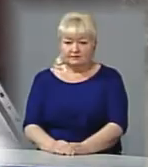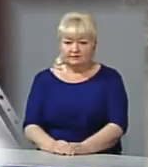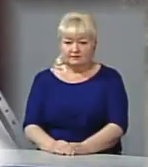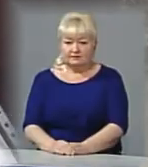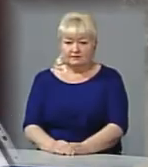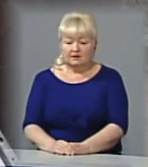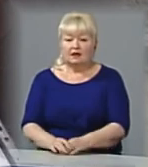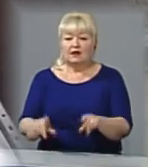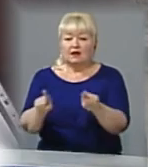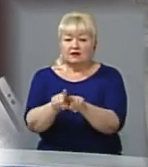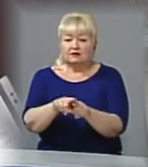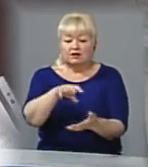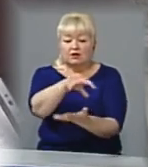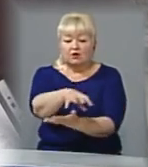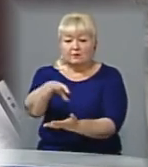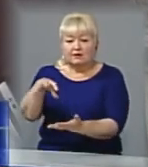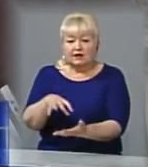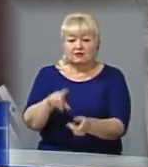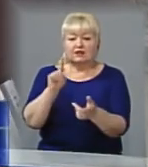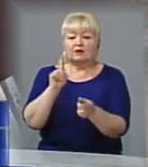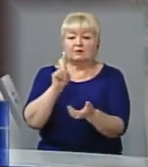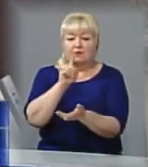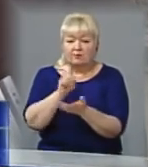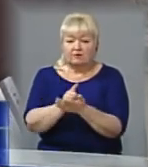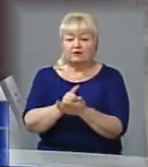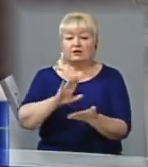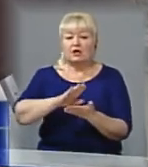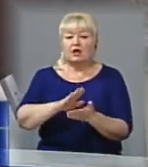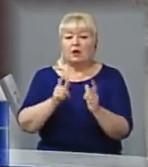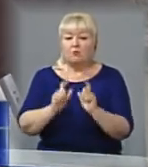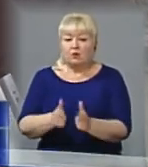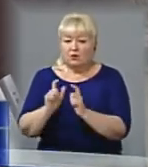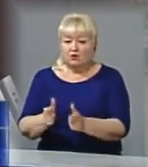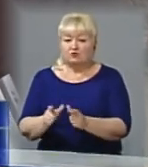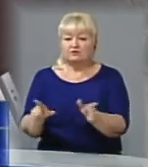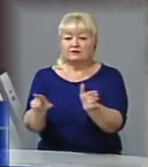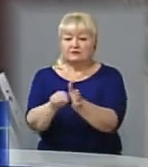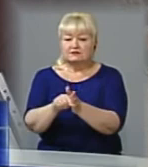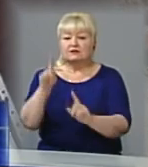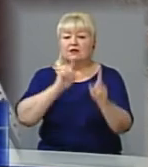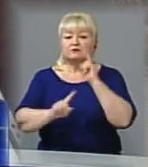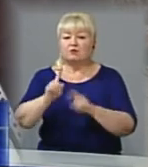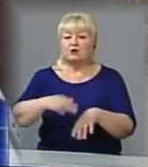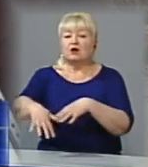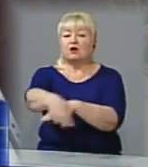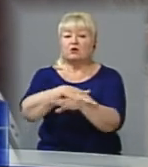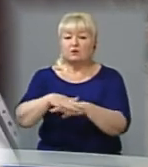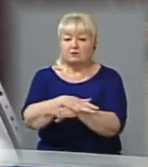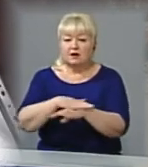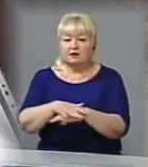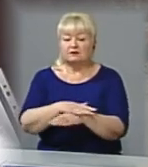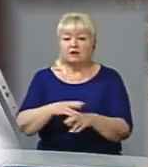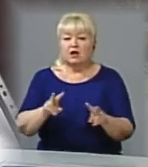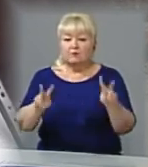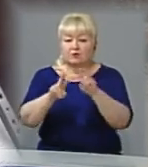Такі об'єкти мають погоджуватися з громадськістю, звичайно, на зборах громади по розгляду детального